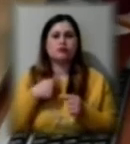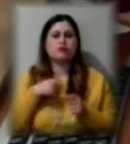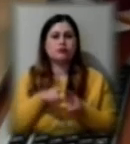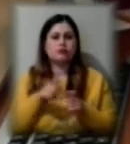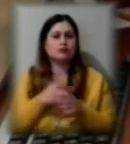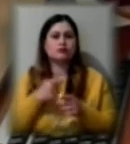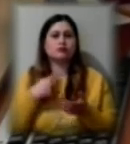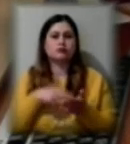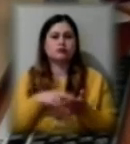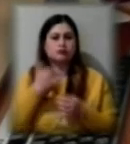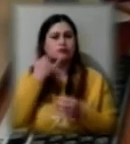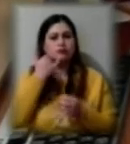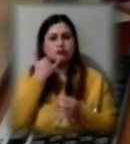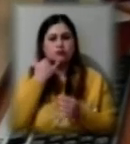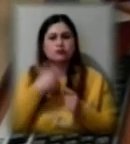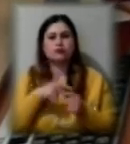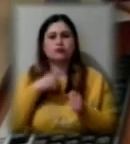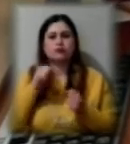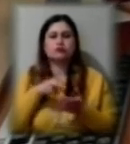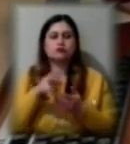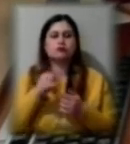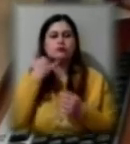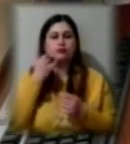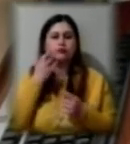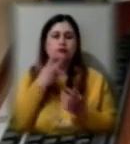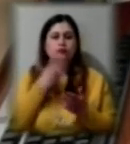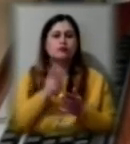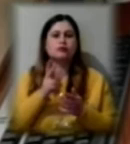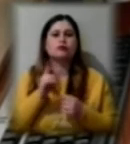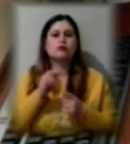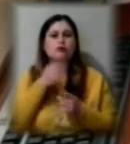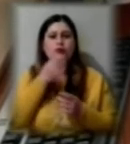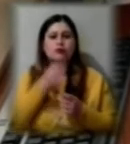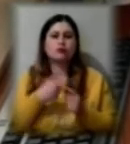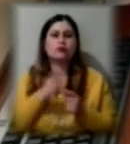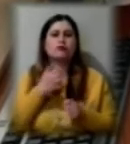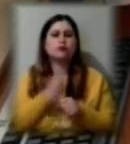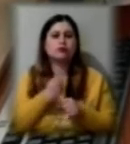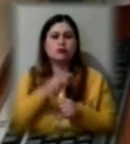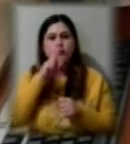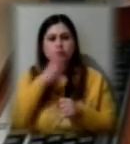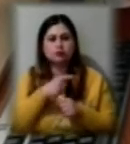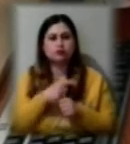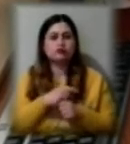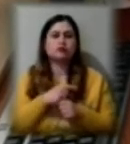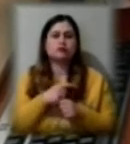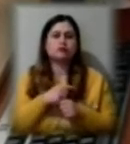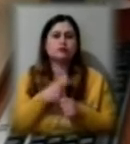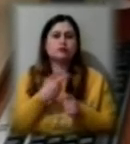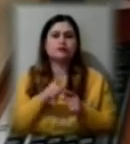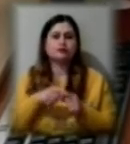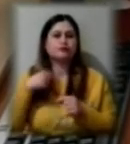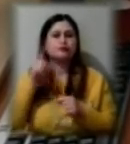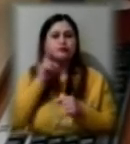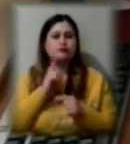телефоні. Я можу зайти на телефоні і побачити, хто як відповів, який зробив помилки. Тобто, мені це зручно, тому що як